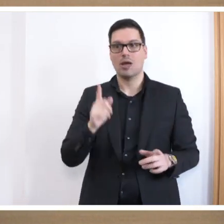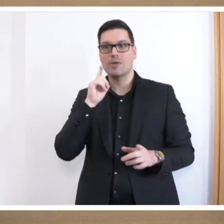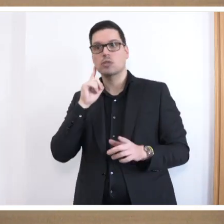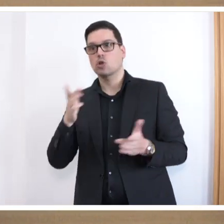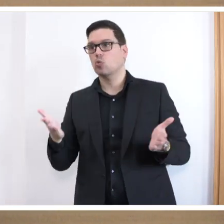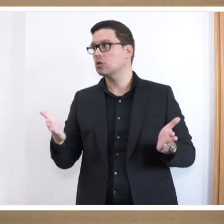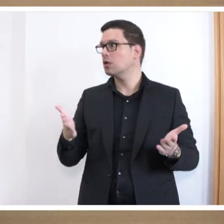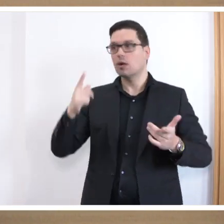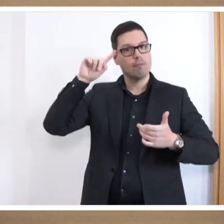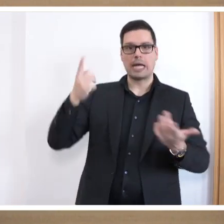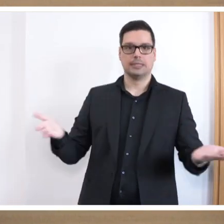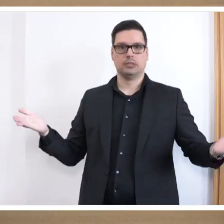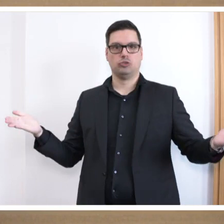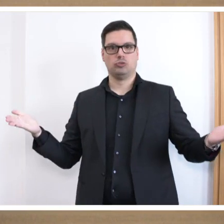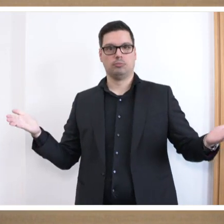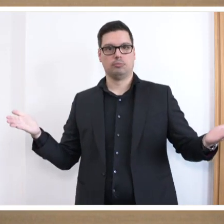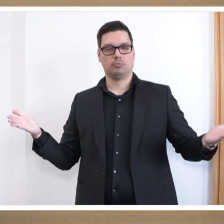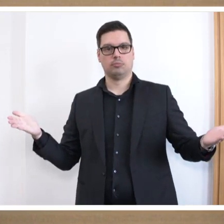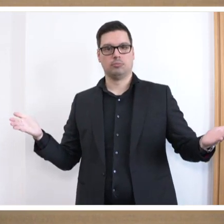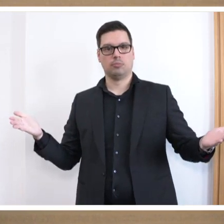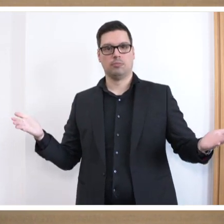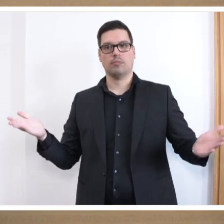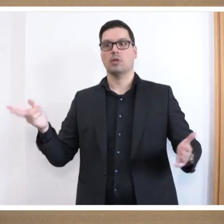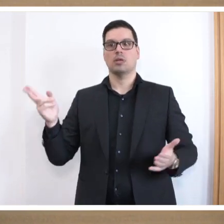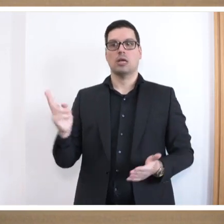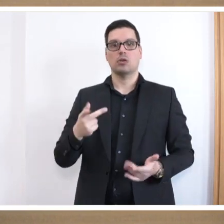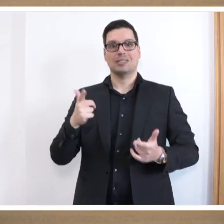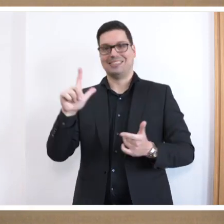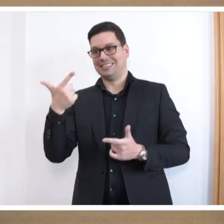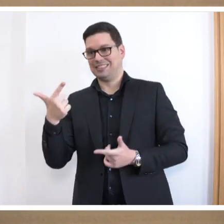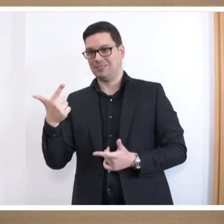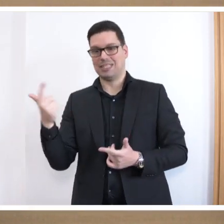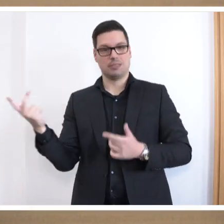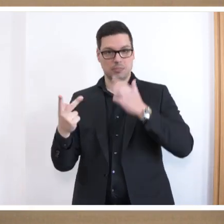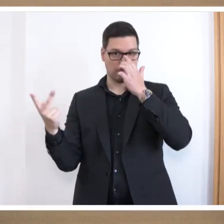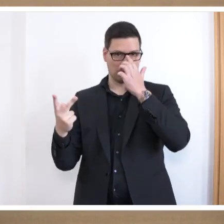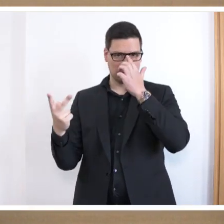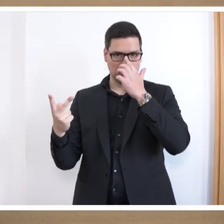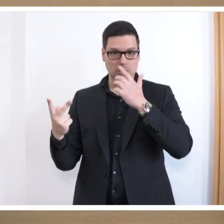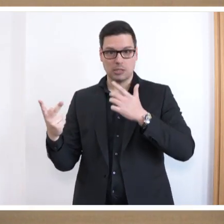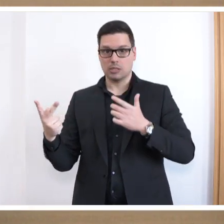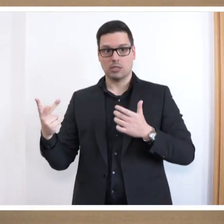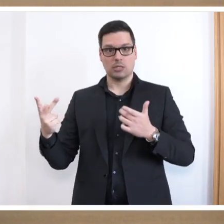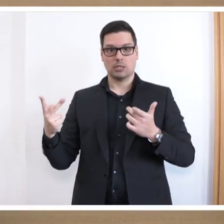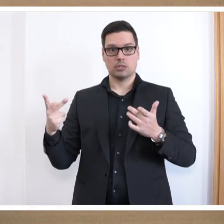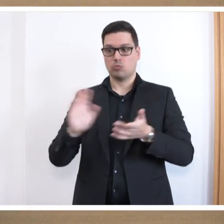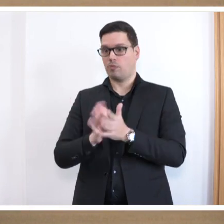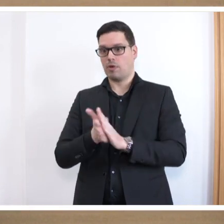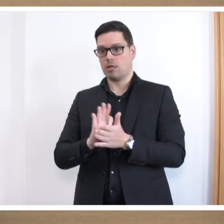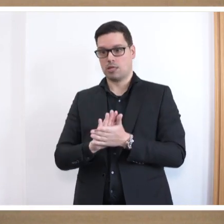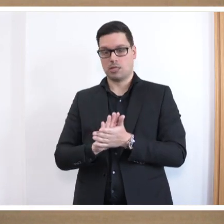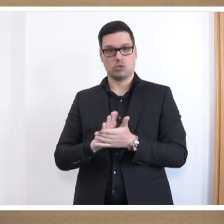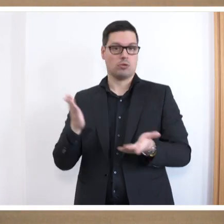war oder nicht, blieb weiter offen. Ebenso dann natürlich auch, wie es sich mit der zweiten der beiden Frauen verhielt, man hat sich einvernehmlich geeinigt.